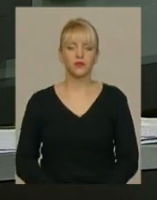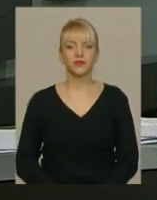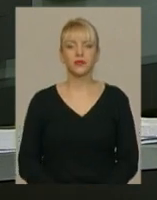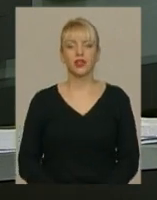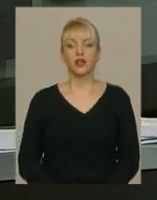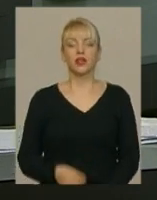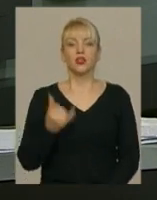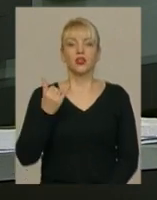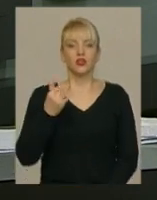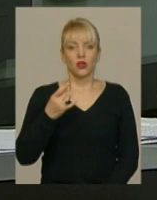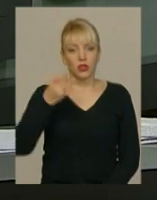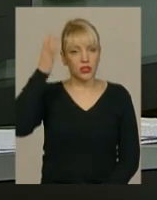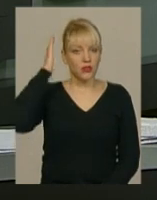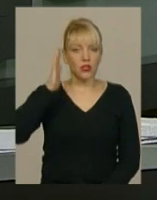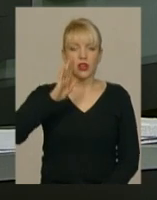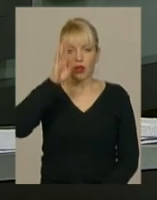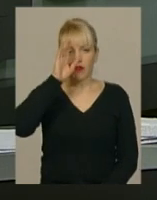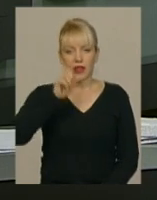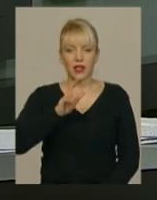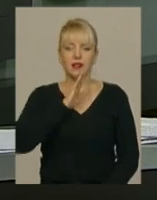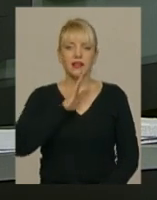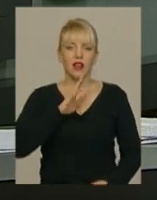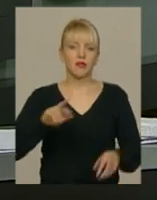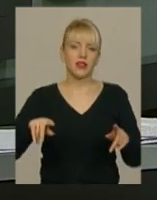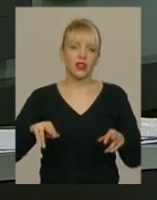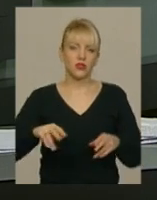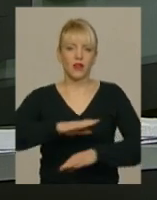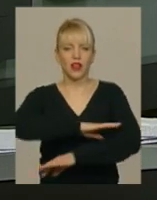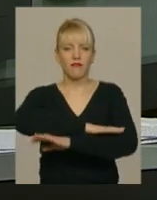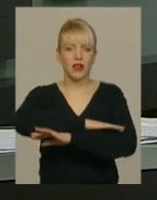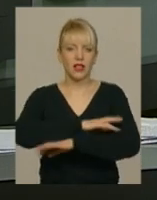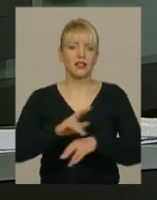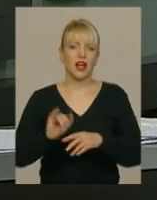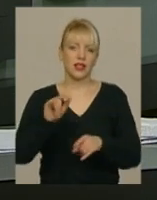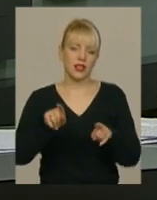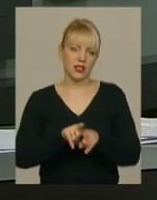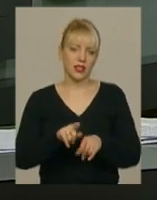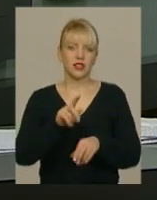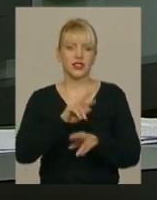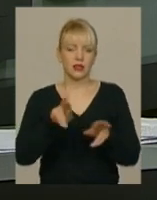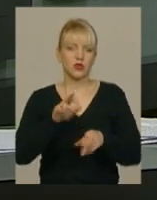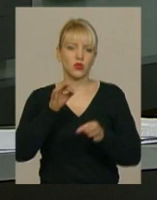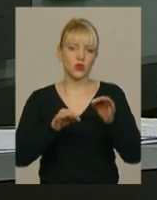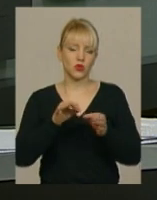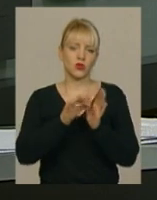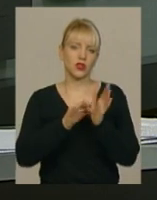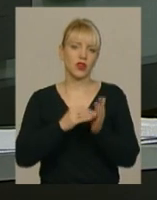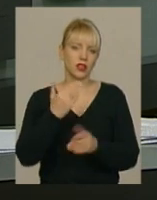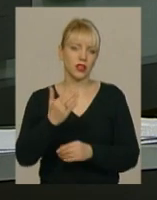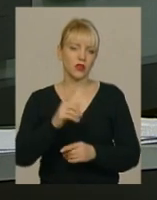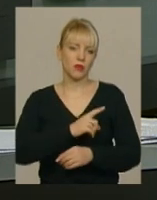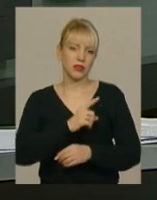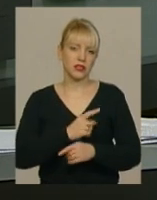Сьогодні сивочолі кавалери і дами танцювали вальси і танго, а такі ж сивочолі глядачі оцінювали їхню майстерність. У